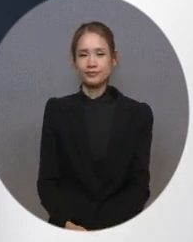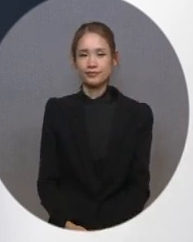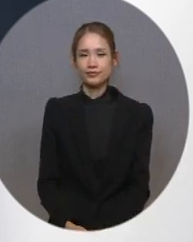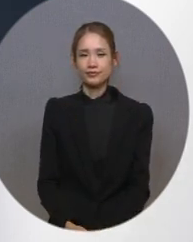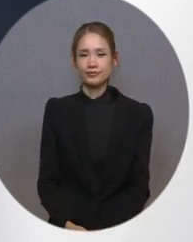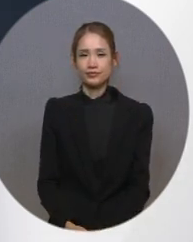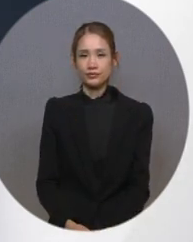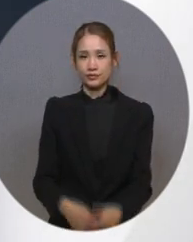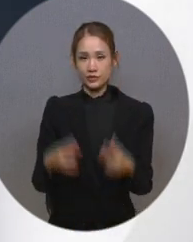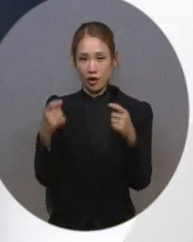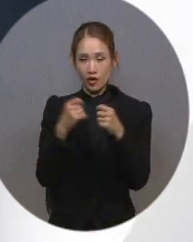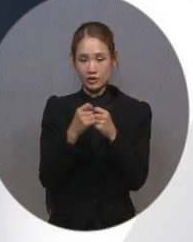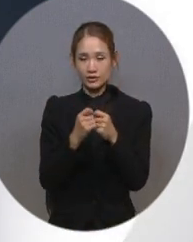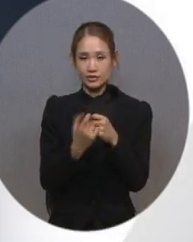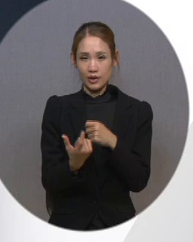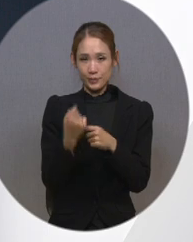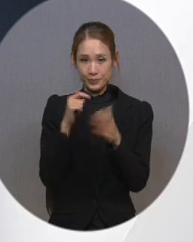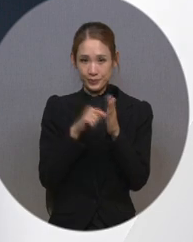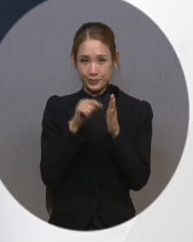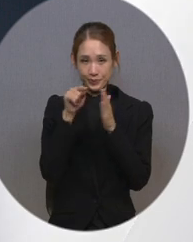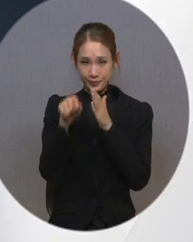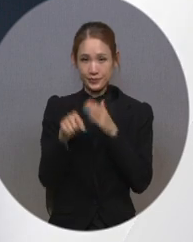접근성 설정에 진입한 뒤